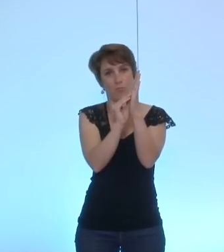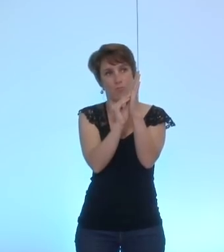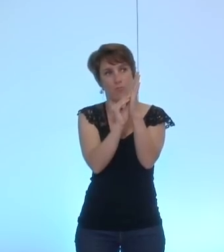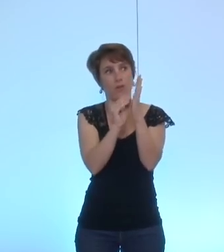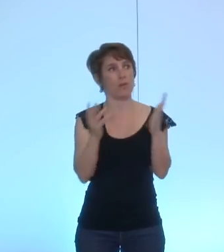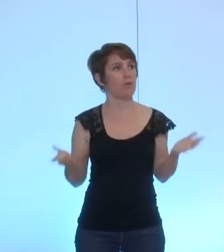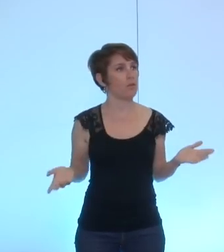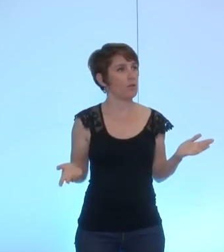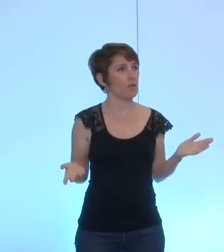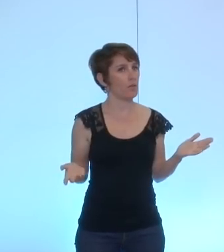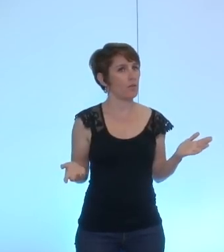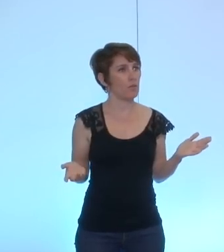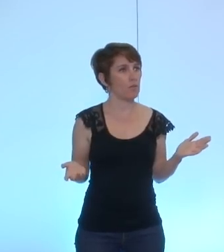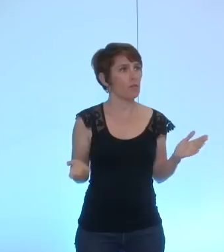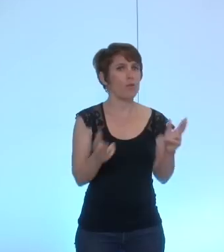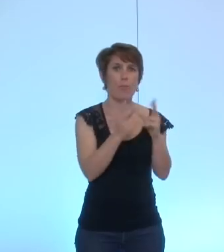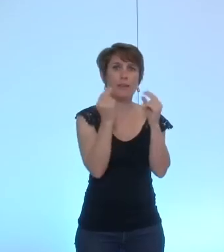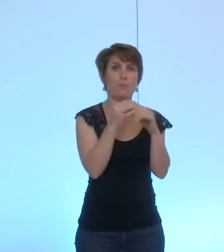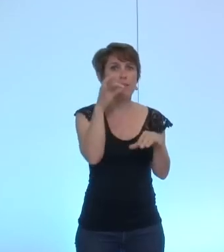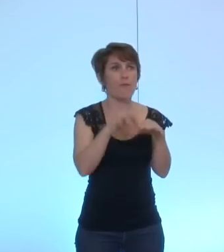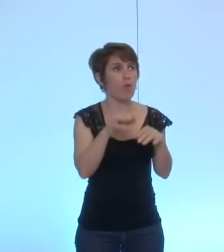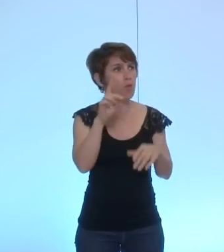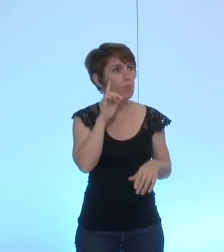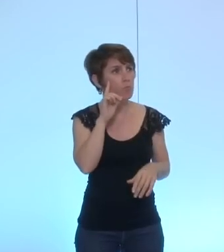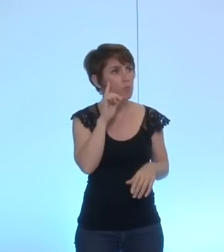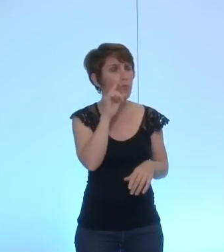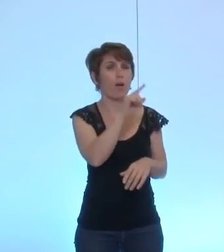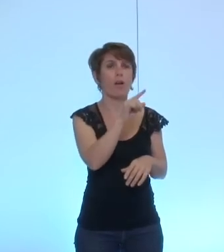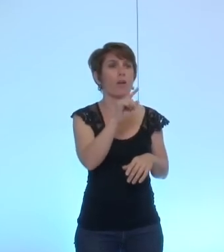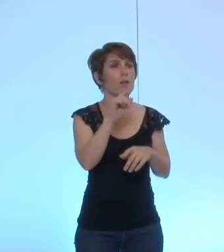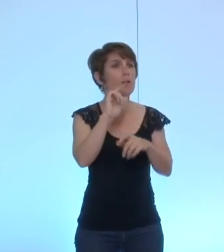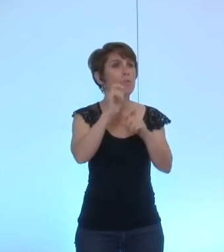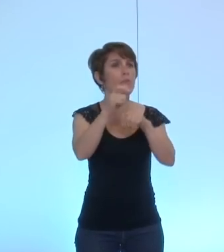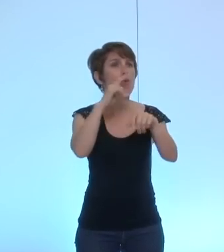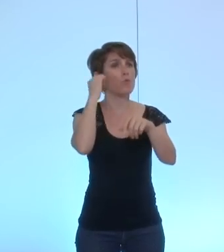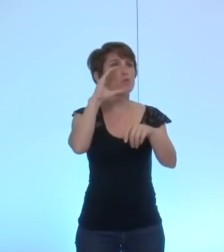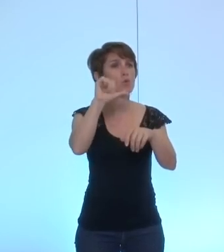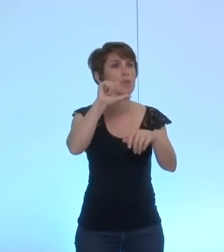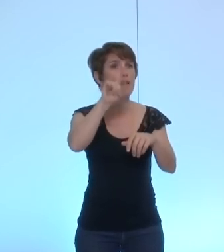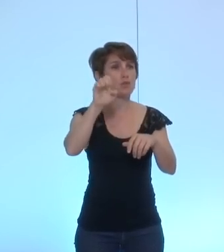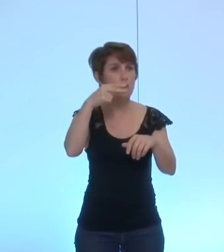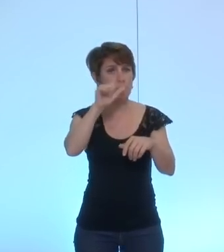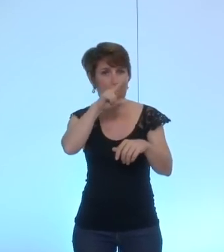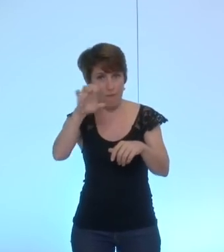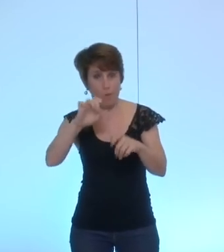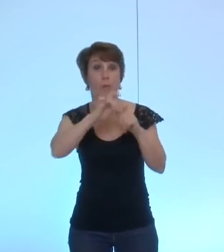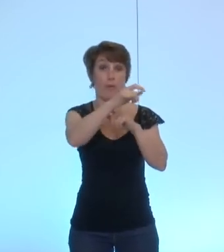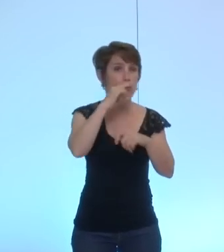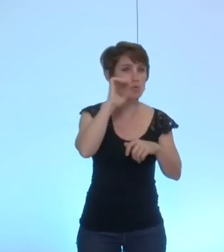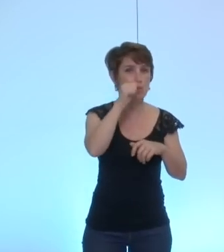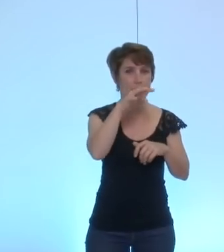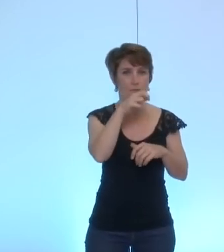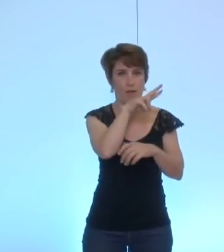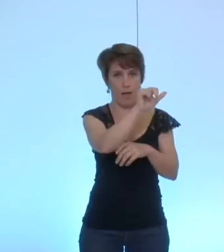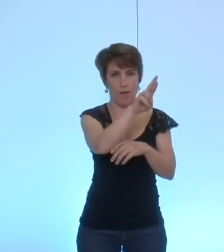une explication de vote de monsieur Cazenave et ensuite de monsieur Safar oui monsieur le